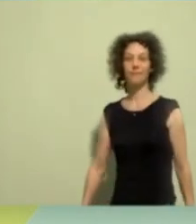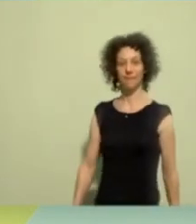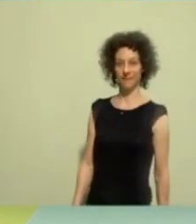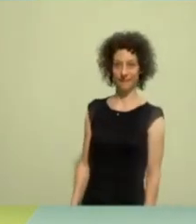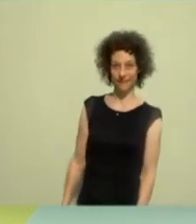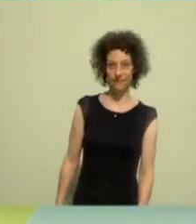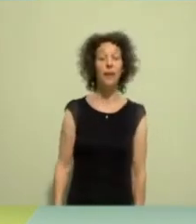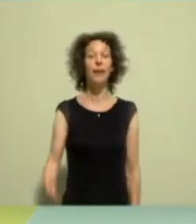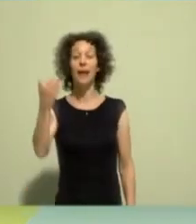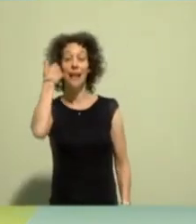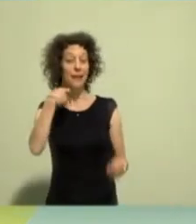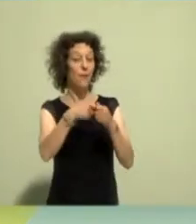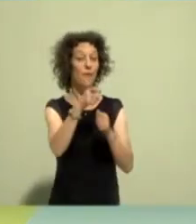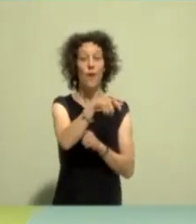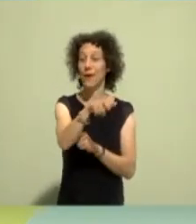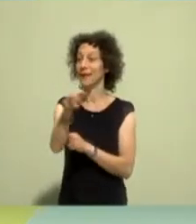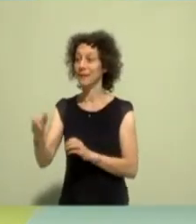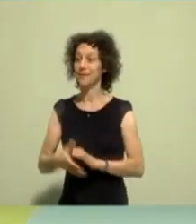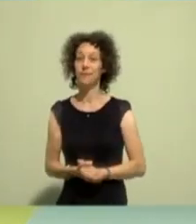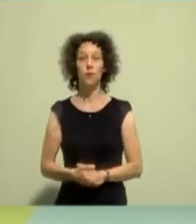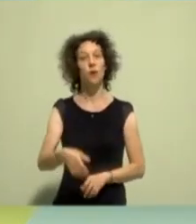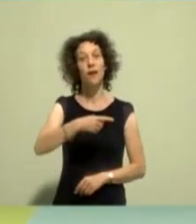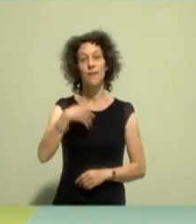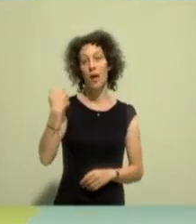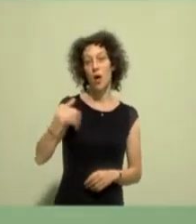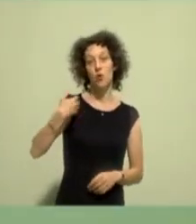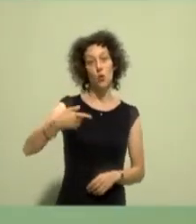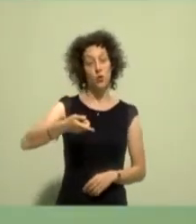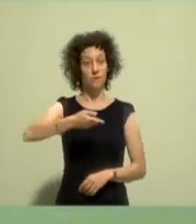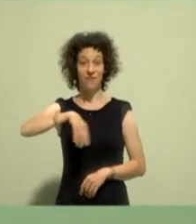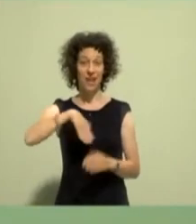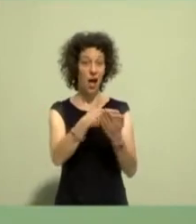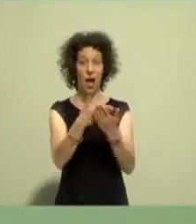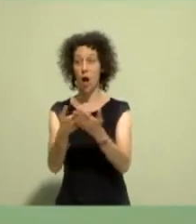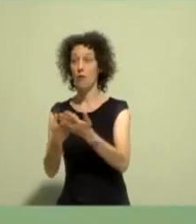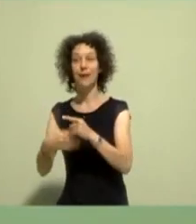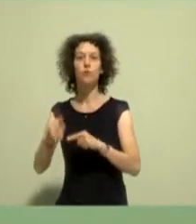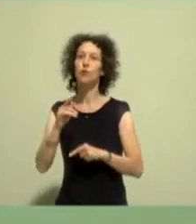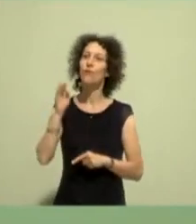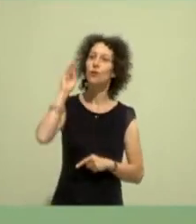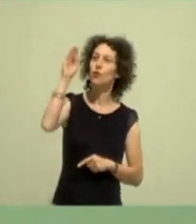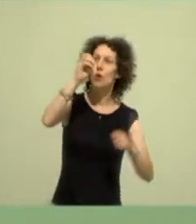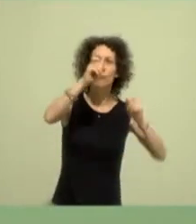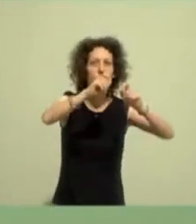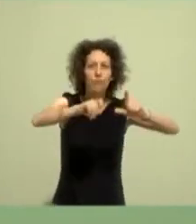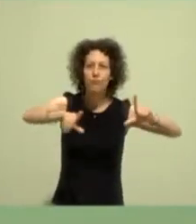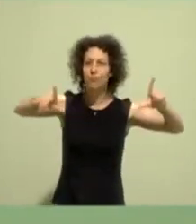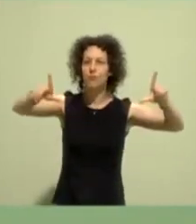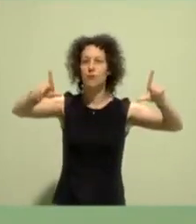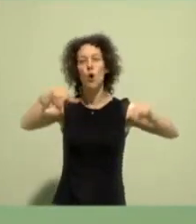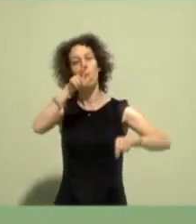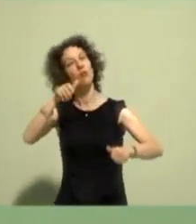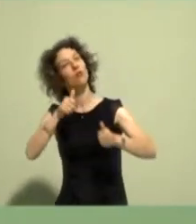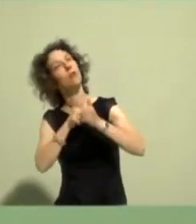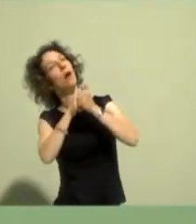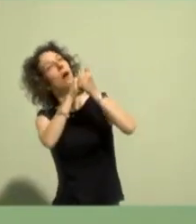Liebe Freundinnen, wir Grüne haben die Aufgaben, Zukunftsbilder zu entwerfen, an denen sich die Menschen festhalten können.